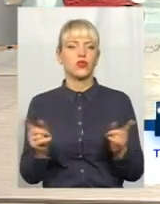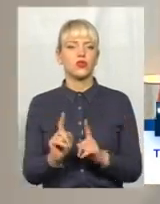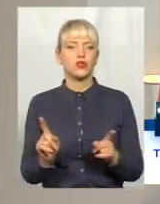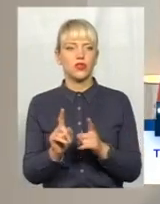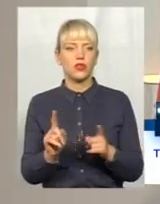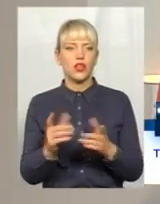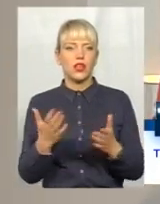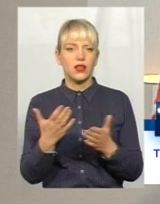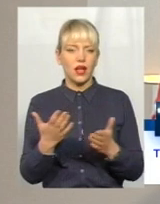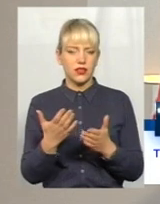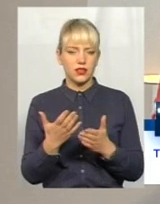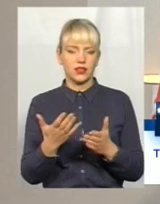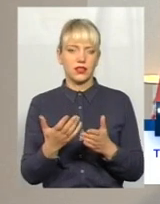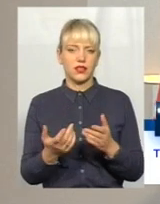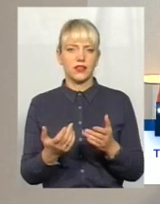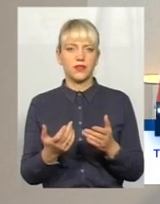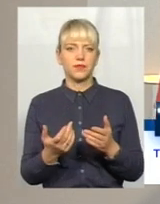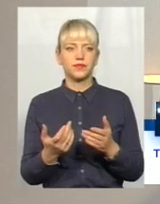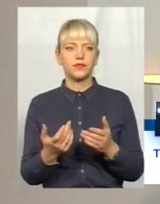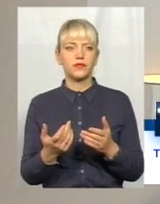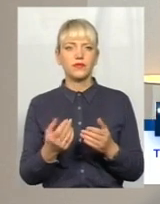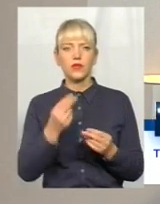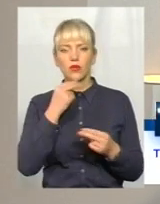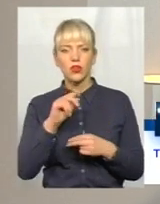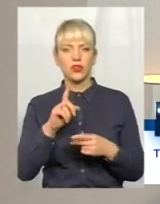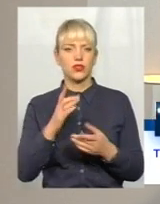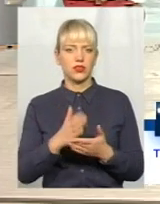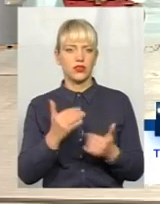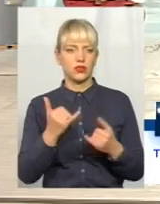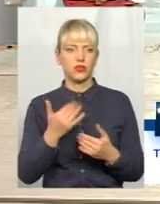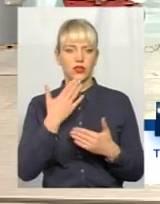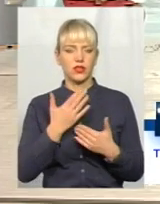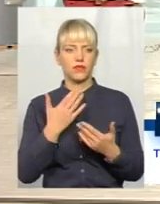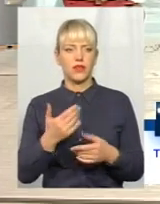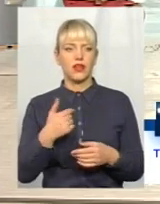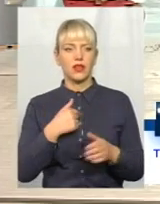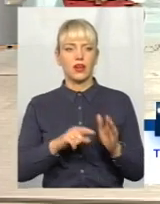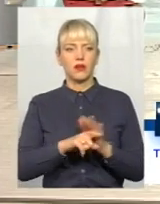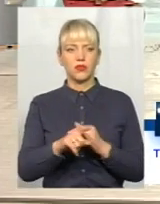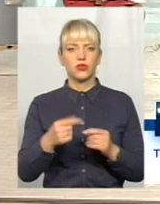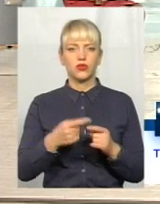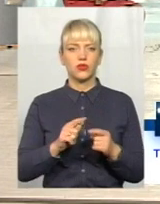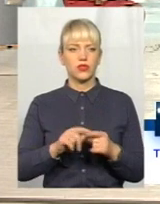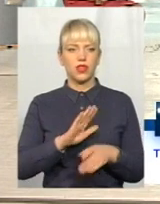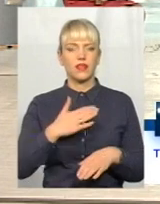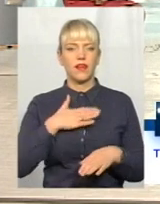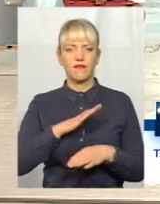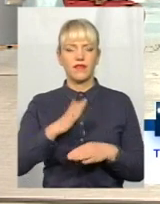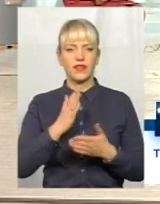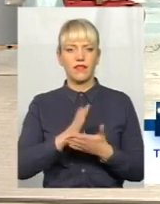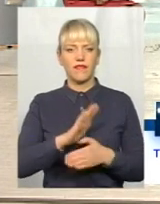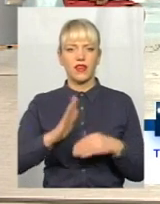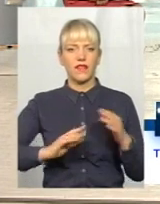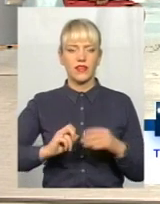Про зрушення ми можемо говорити сьогодні? Я почну, хоча не фахівець в